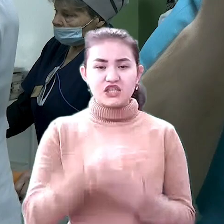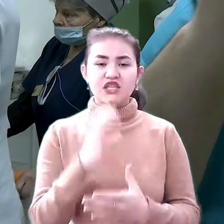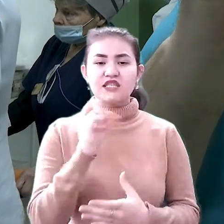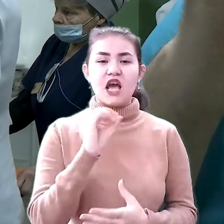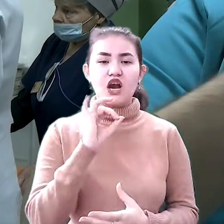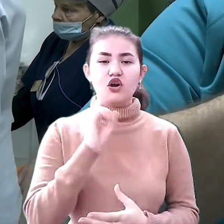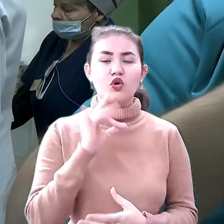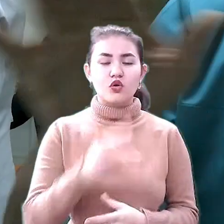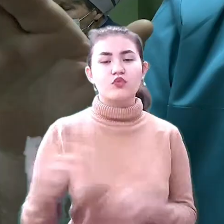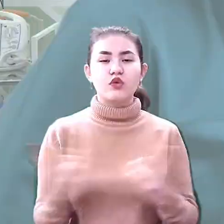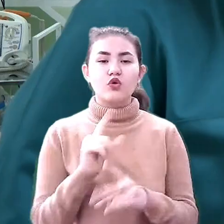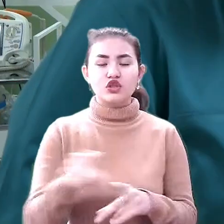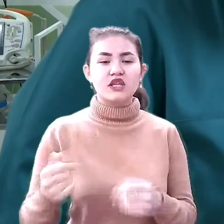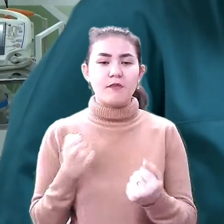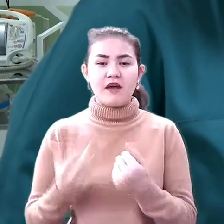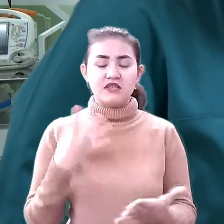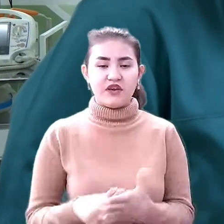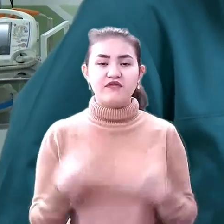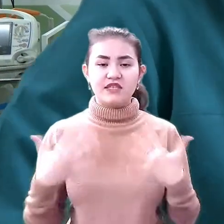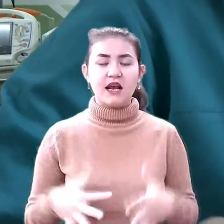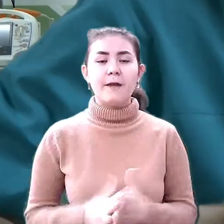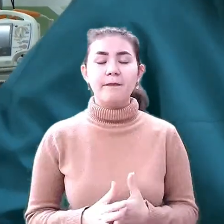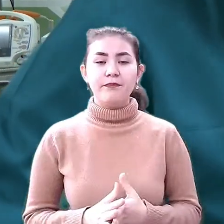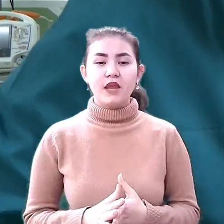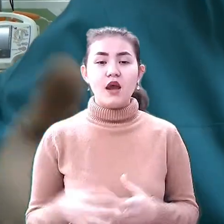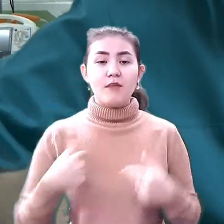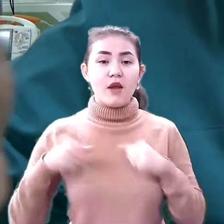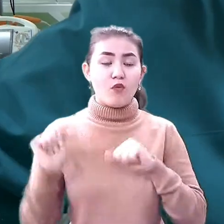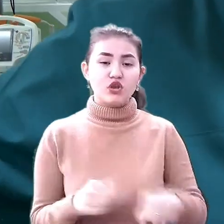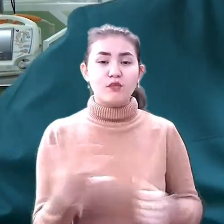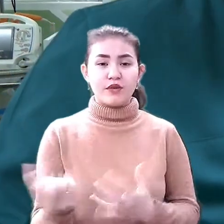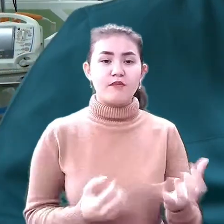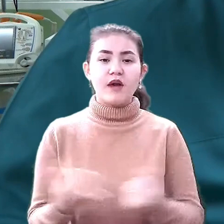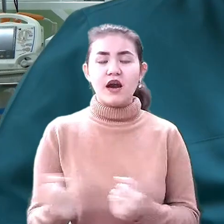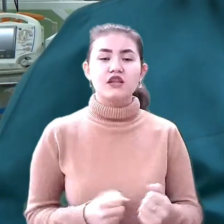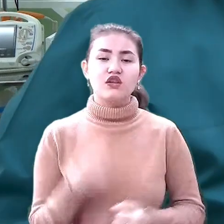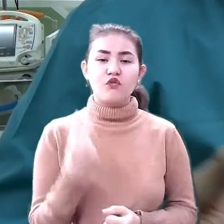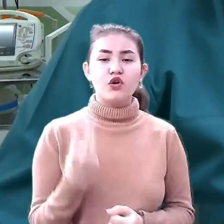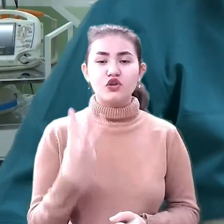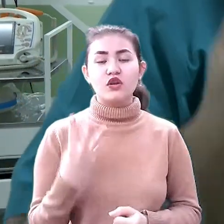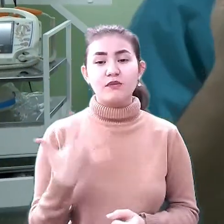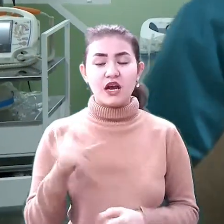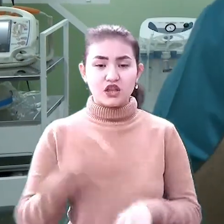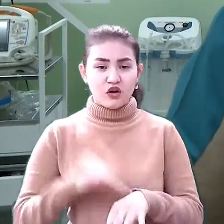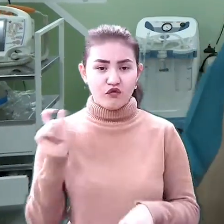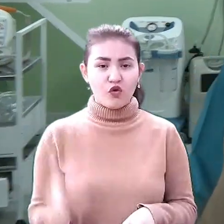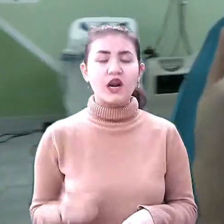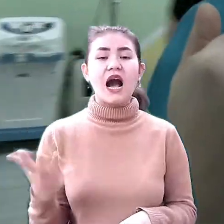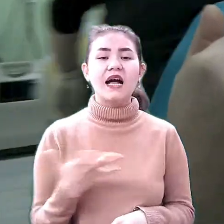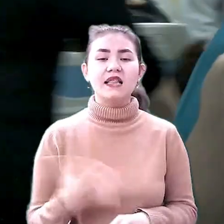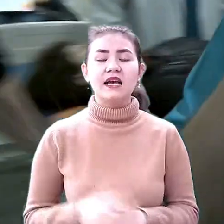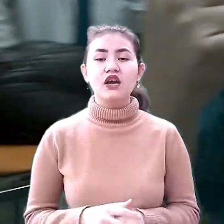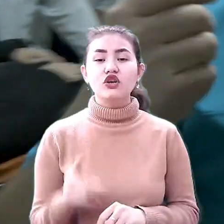треба кожен, щоб тримав. Ми можемо приймати одночасно двоє, троє, п'ятеро хворих. Але, щоб ви